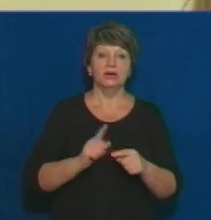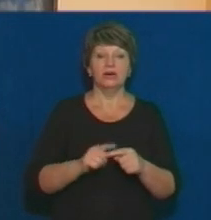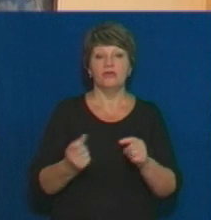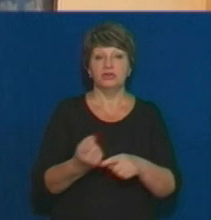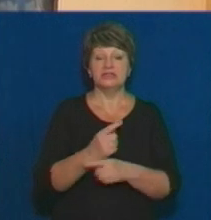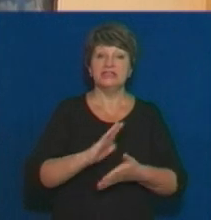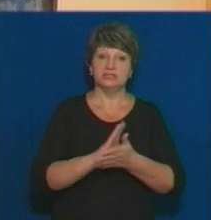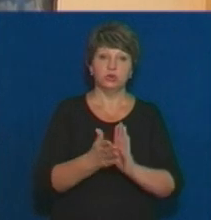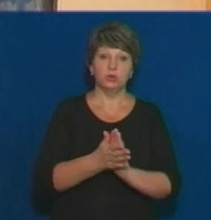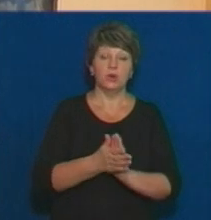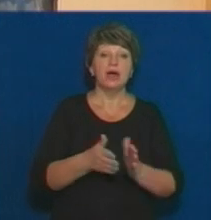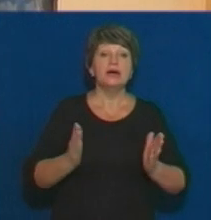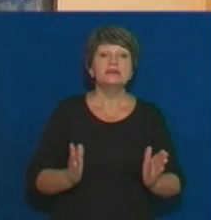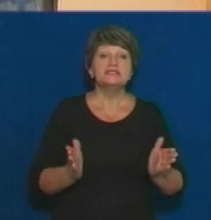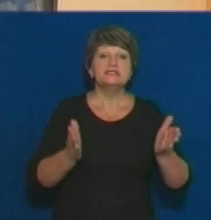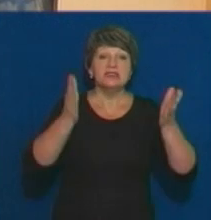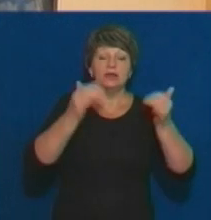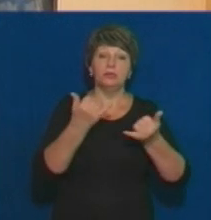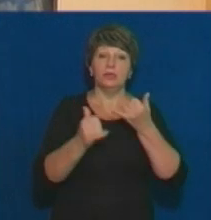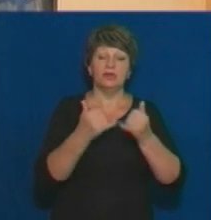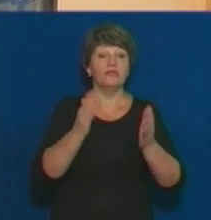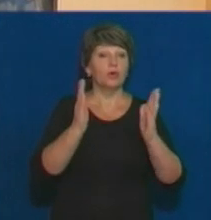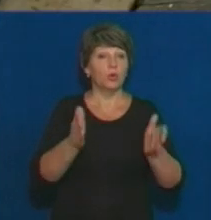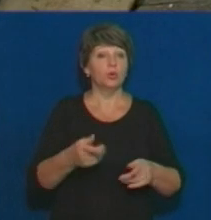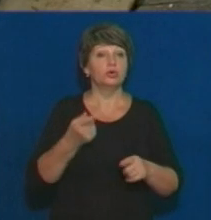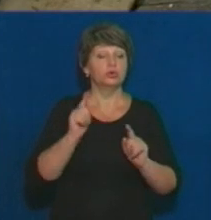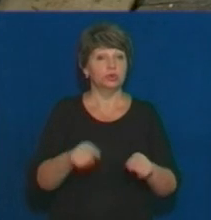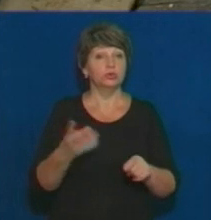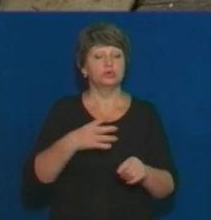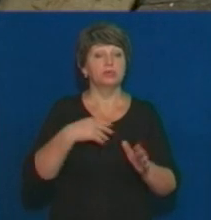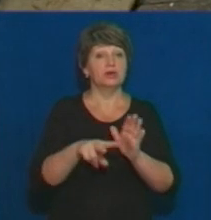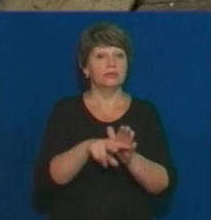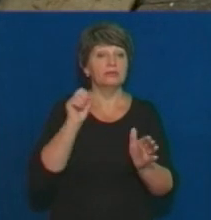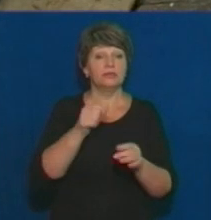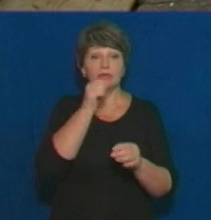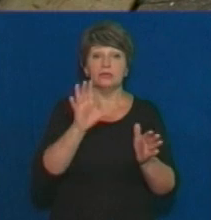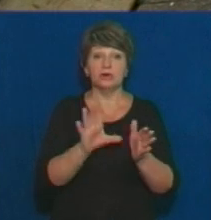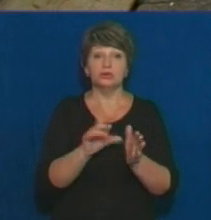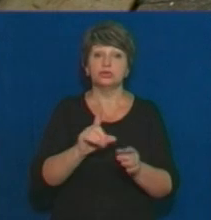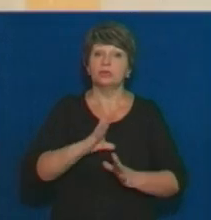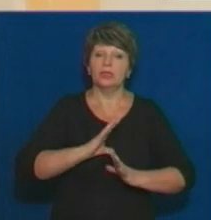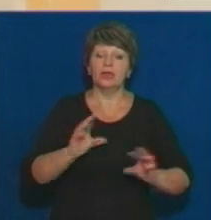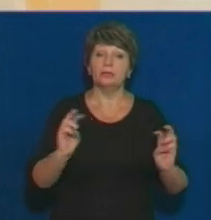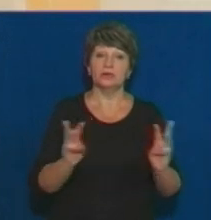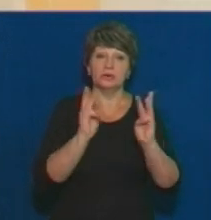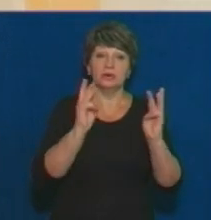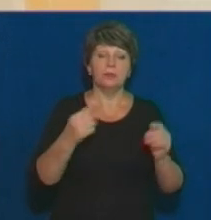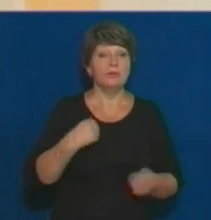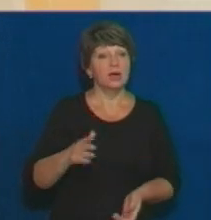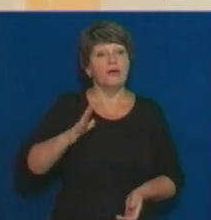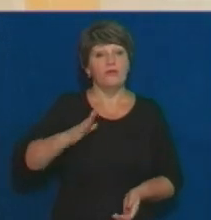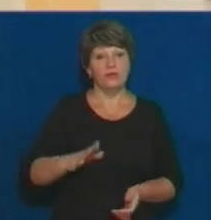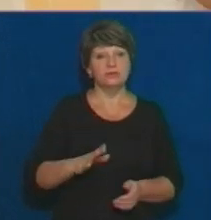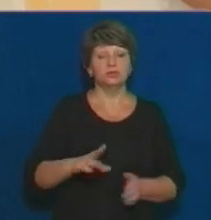ситуація. Сталя від води пожовкла й в коридорі. Тут довелося відімкнути трансформатор, аби уникнути замикання. Ми змушені